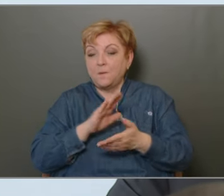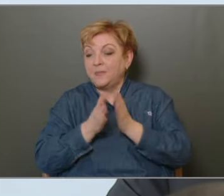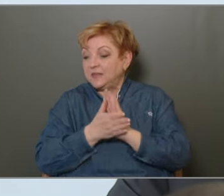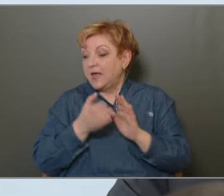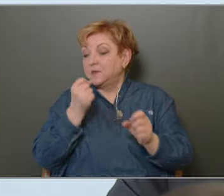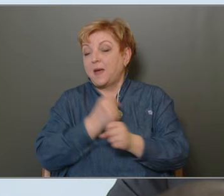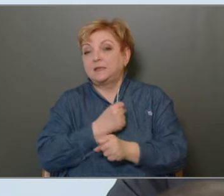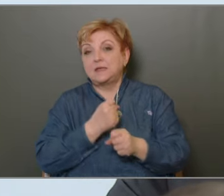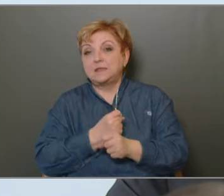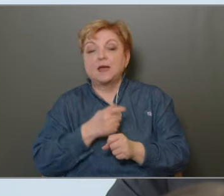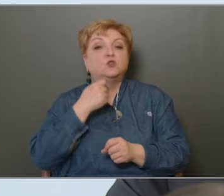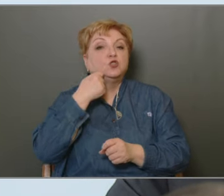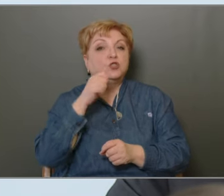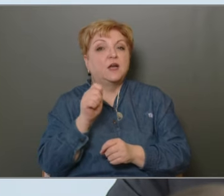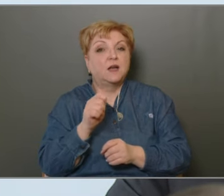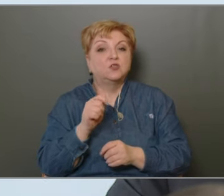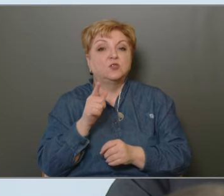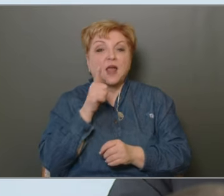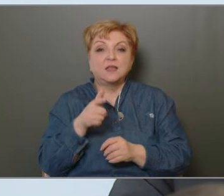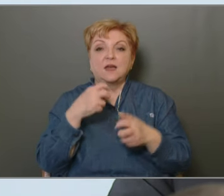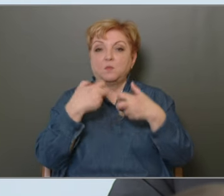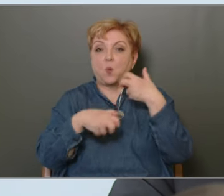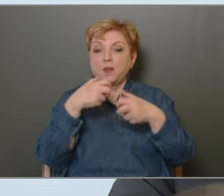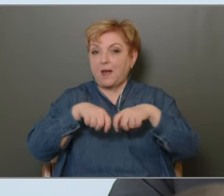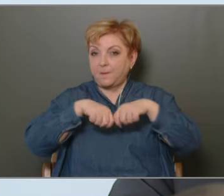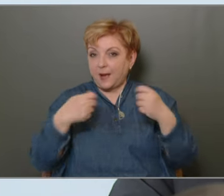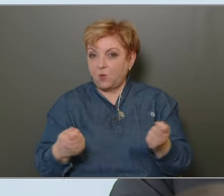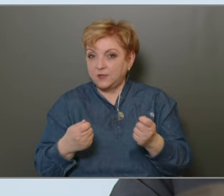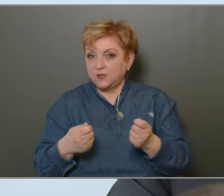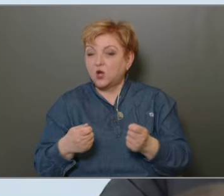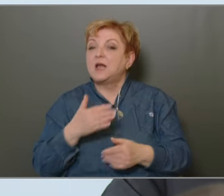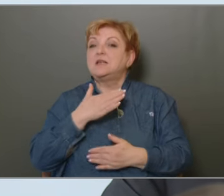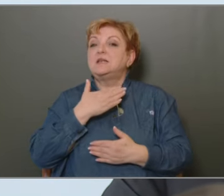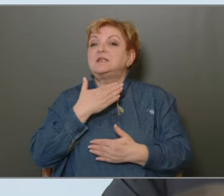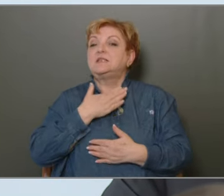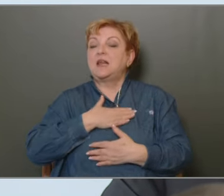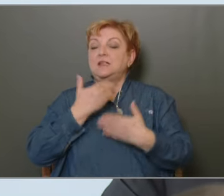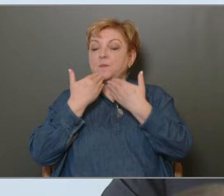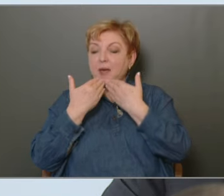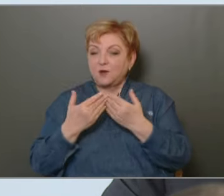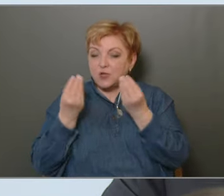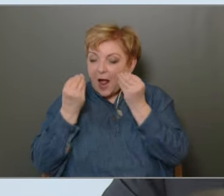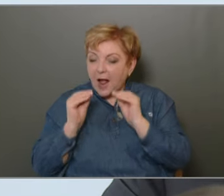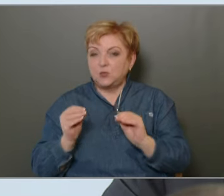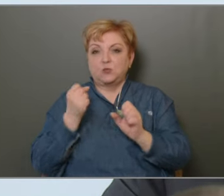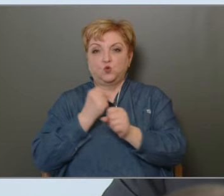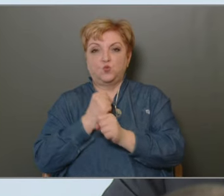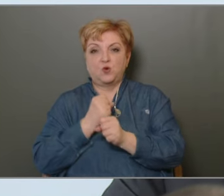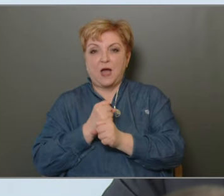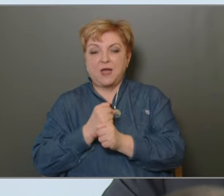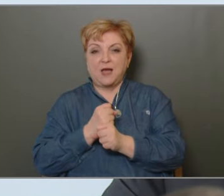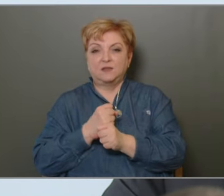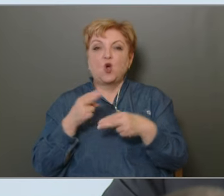megtesznek azért, hogy sikeresen álljanak ezeknek a problémáknak elébe. Egyben szeretném megköszönni áldozatos munkájukat és hasonló